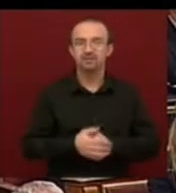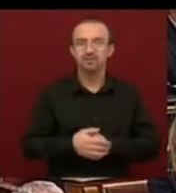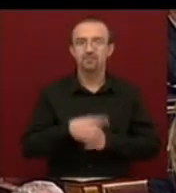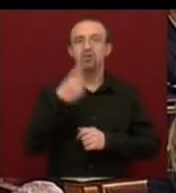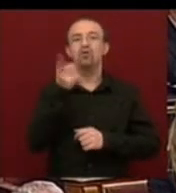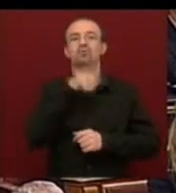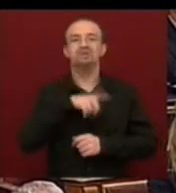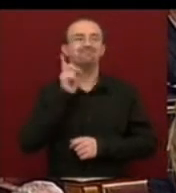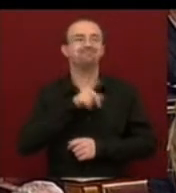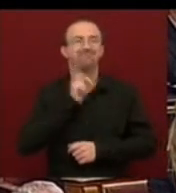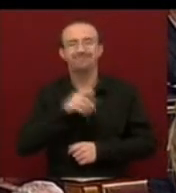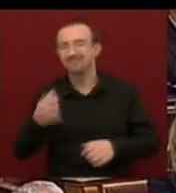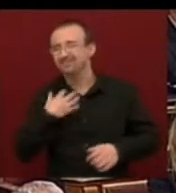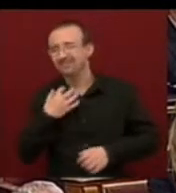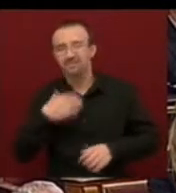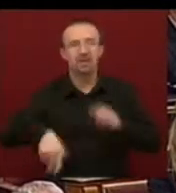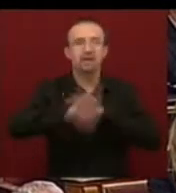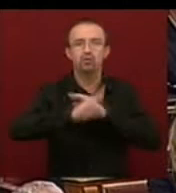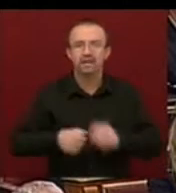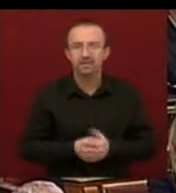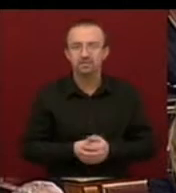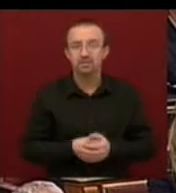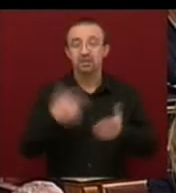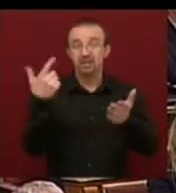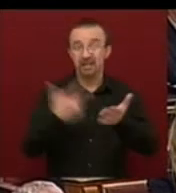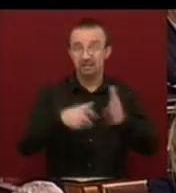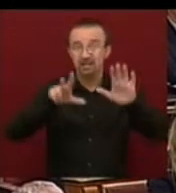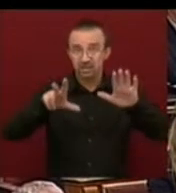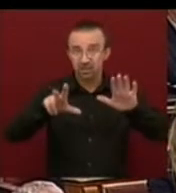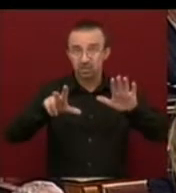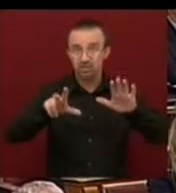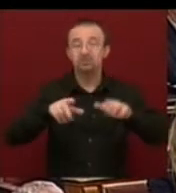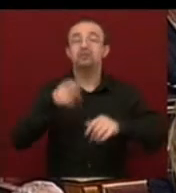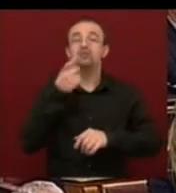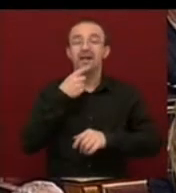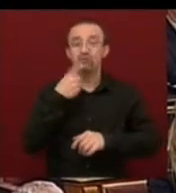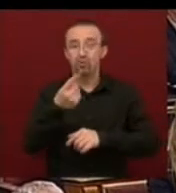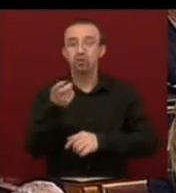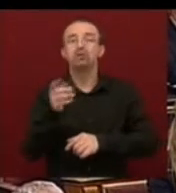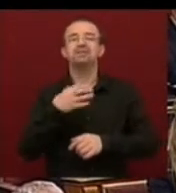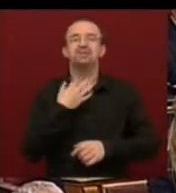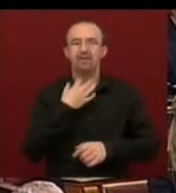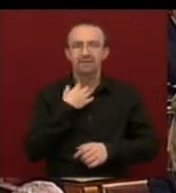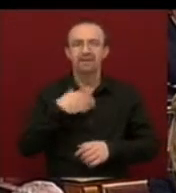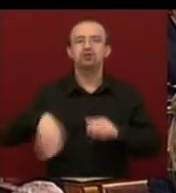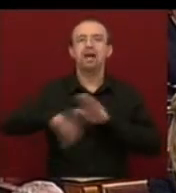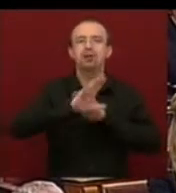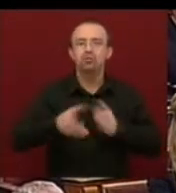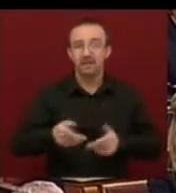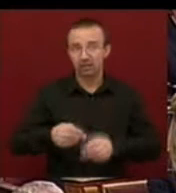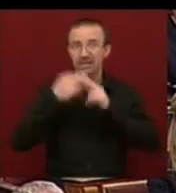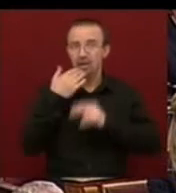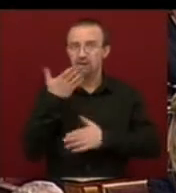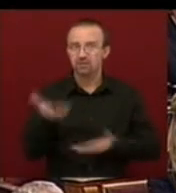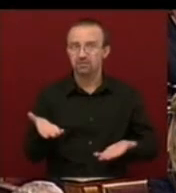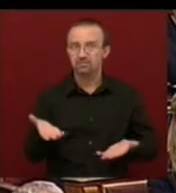kinevették őket és elküldték. 2008 márciusában önök kinevették és elküldték azokat, akik akkor segíteni